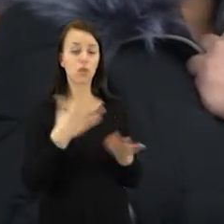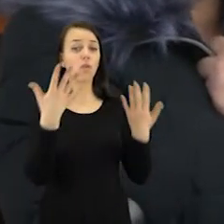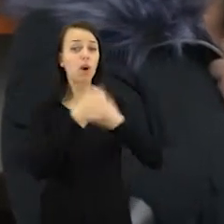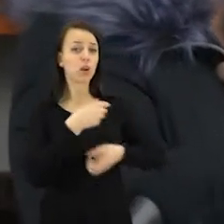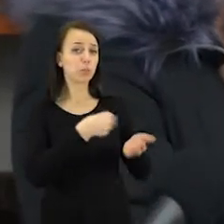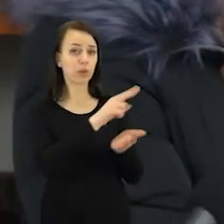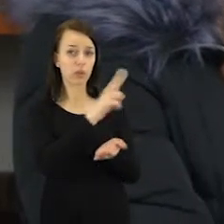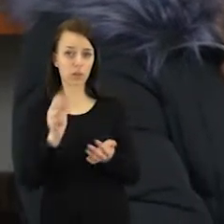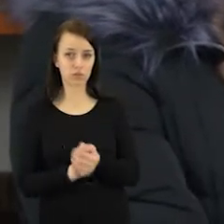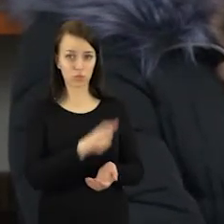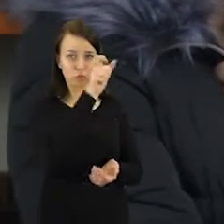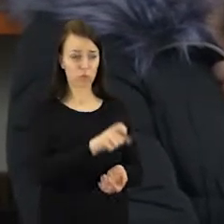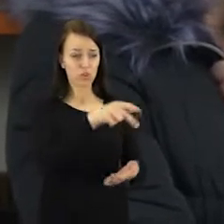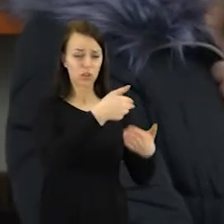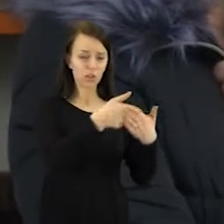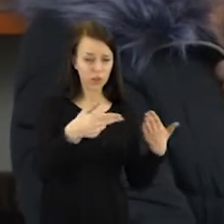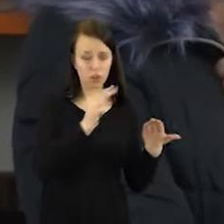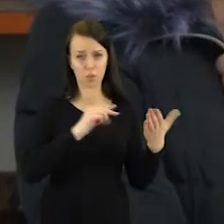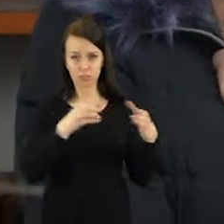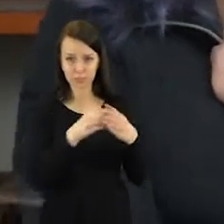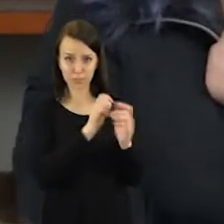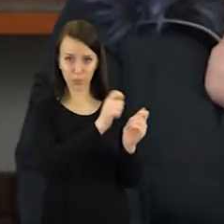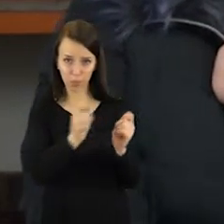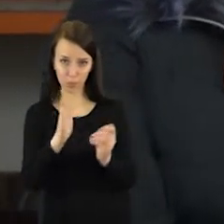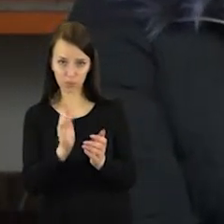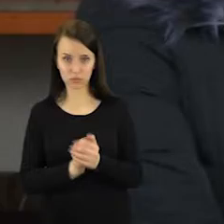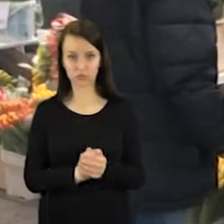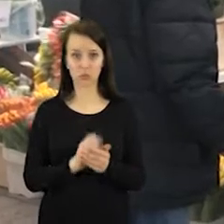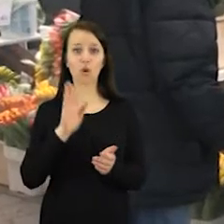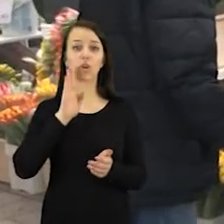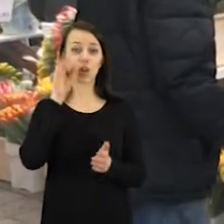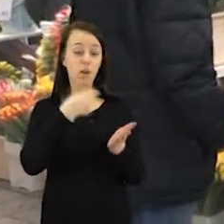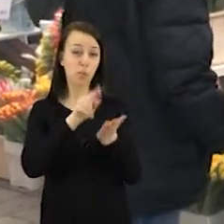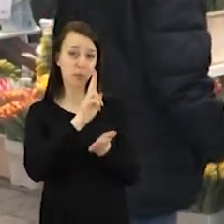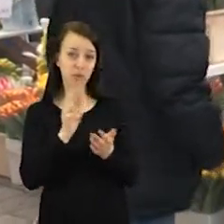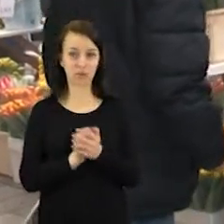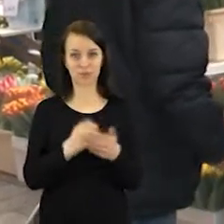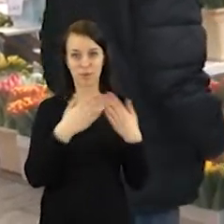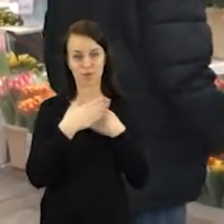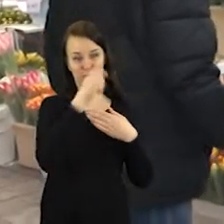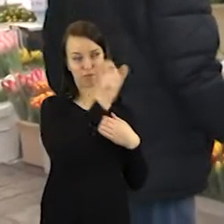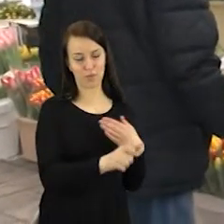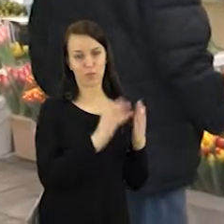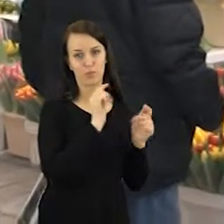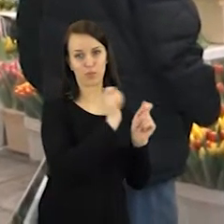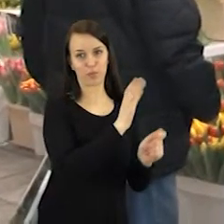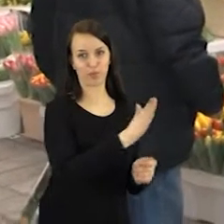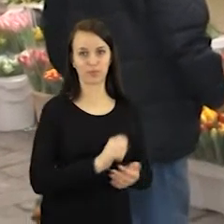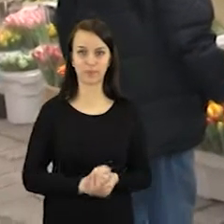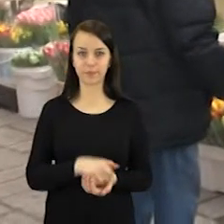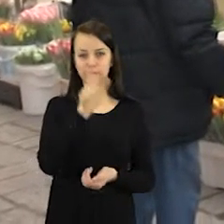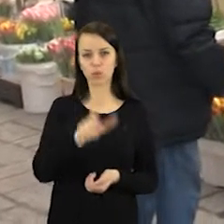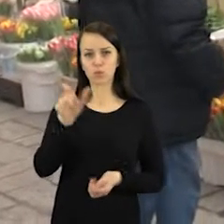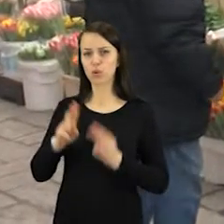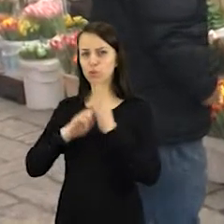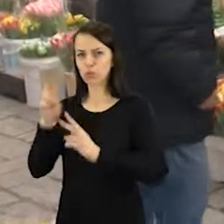šiaip irgi. Iš vakarėse dažniausiai perka tie, kurie davanoja įmonėm, darbovietėm, o ryte jau perka mylimų moteriam. Nors daugelis skundžiasi,